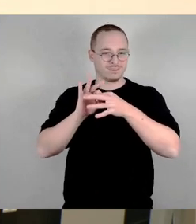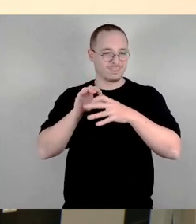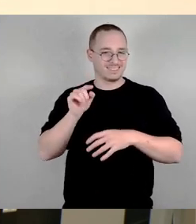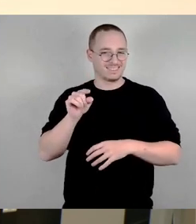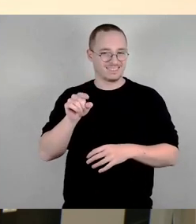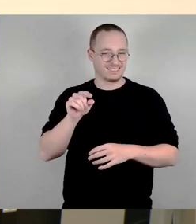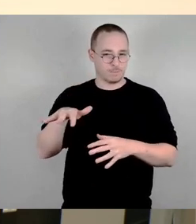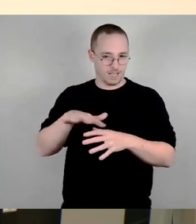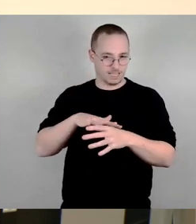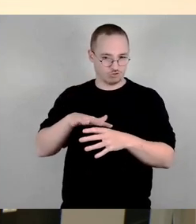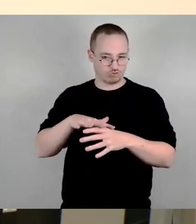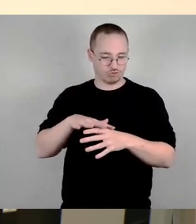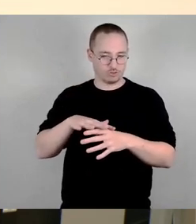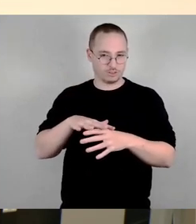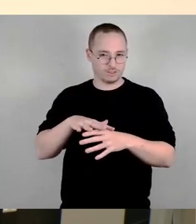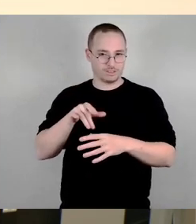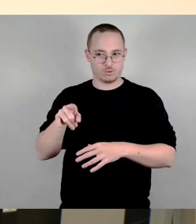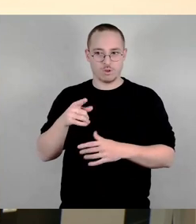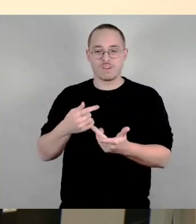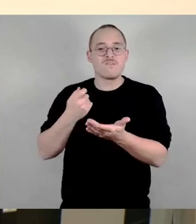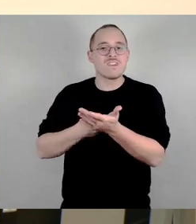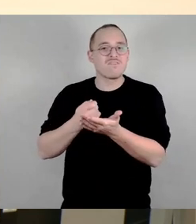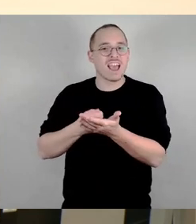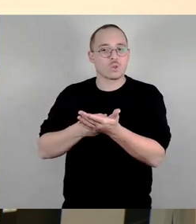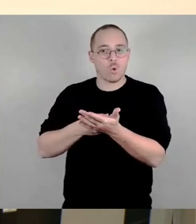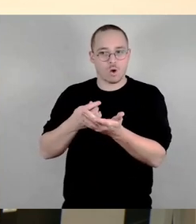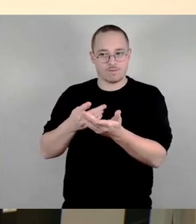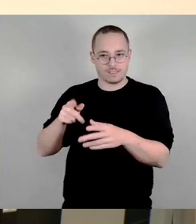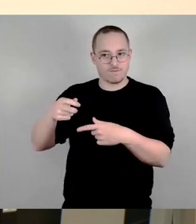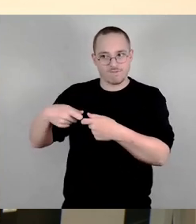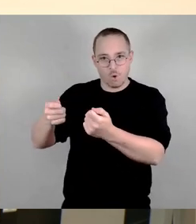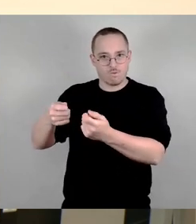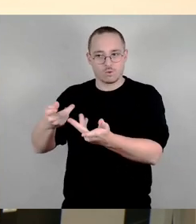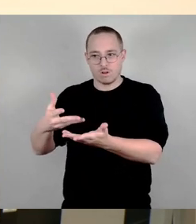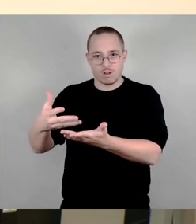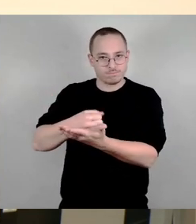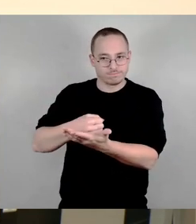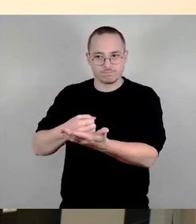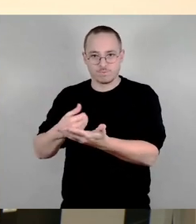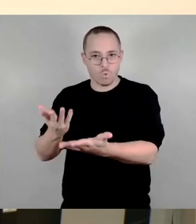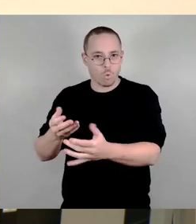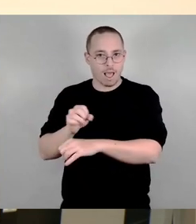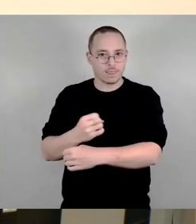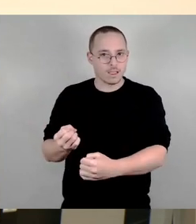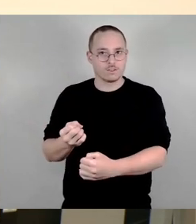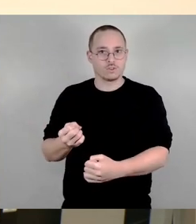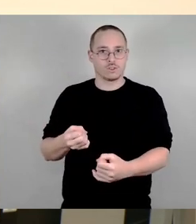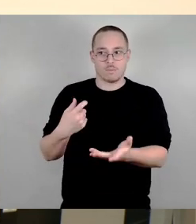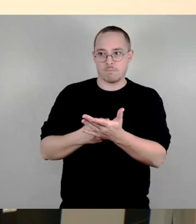sind die Preise unter Druck geraten. Das heißt, es werden nicht mehr die Preise erzielt wie bisher.